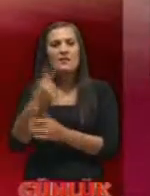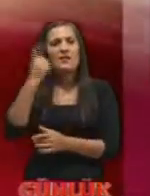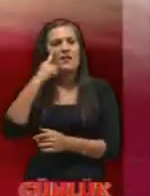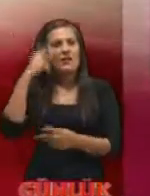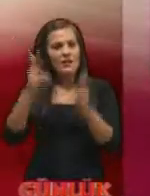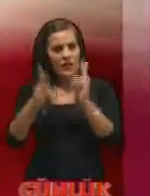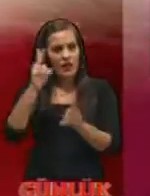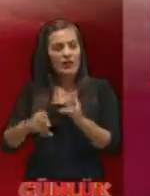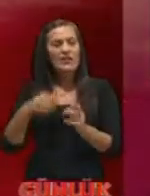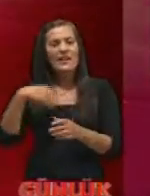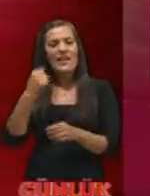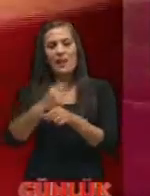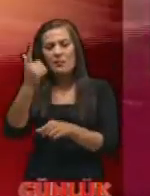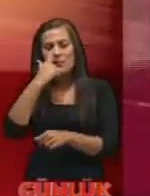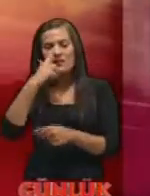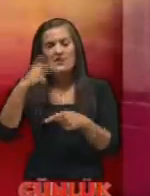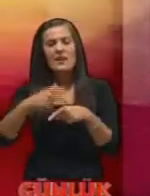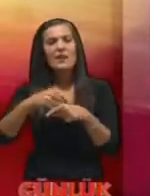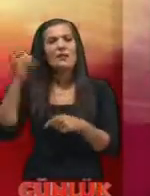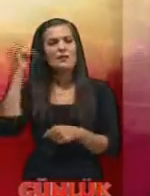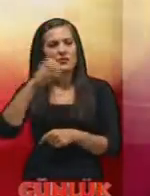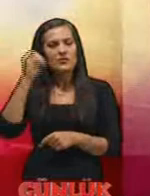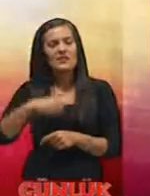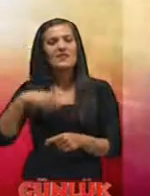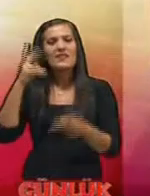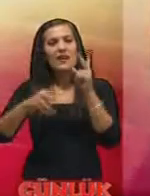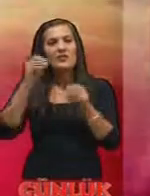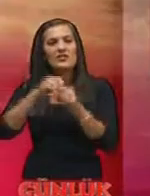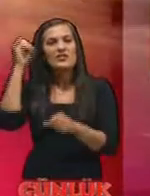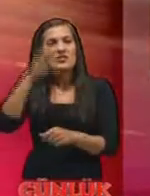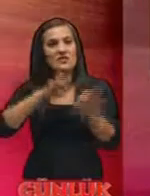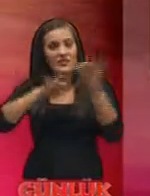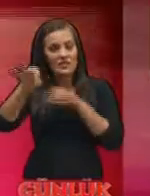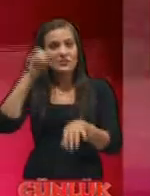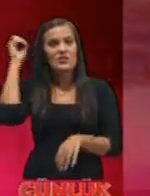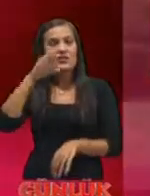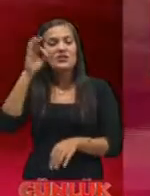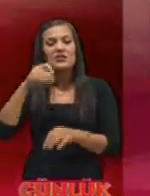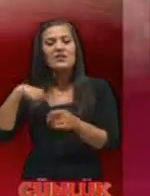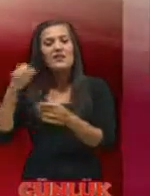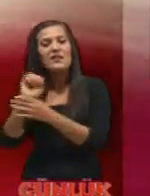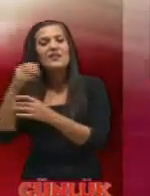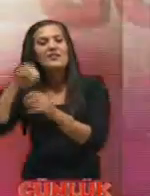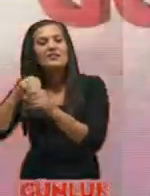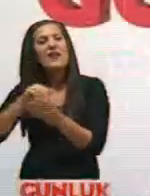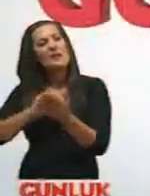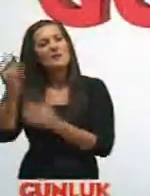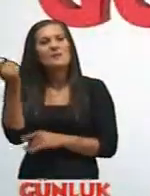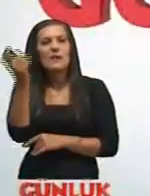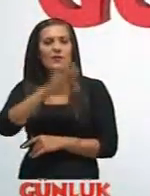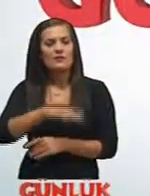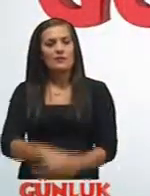Müdürlüğü'nden Zeynel Işık'la tiyatroda ışık tasarımı ve ışık dekoratörlüğü. Hepsi az sonra günlük rehberde.